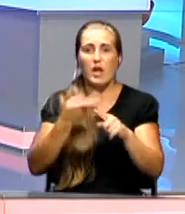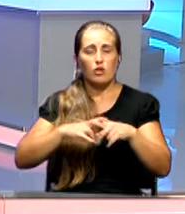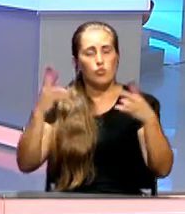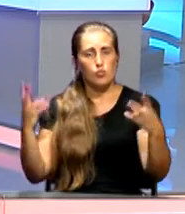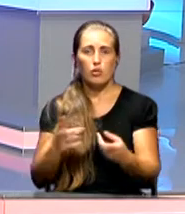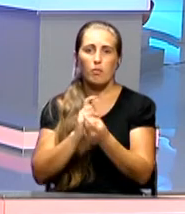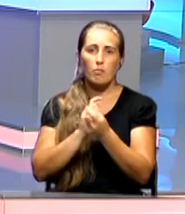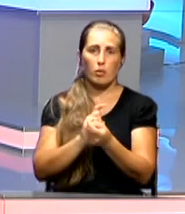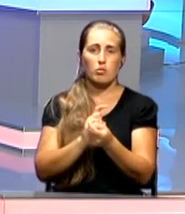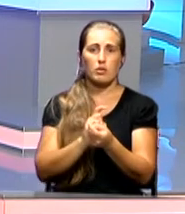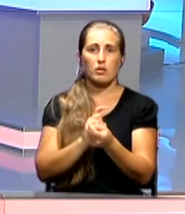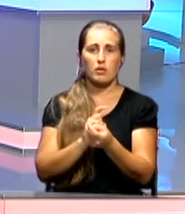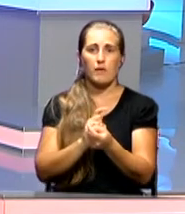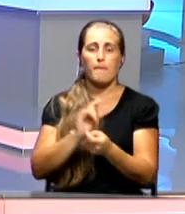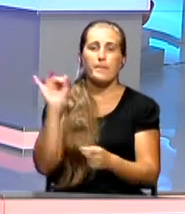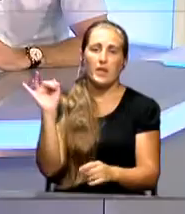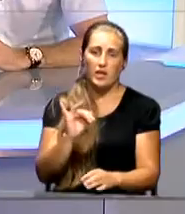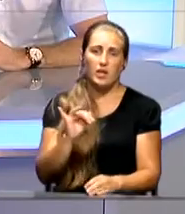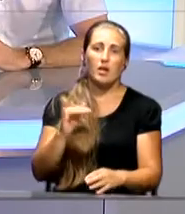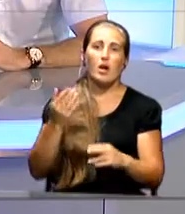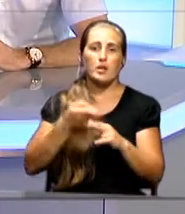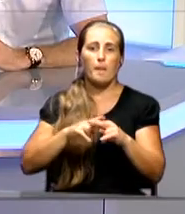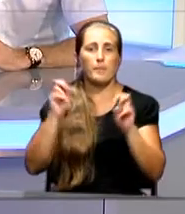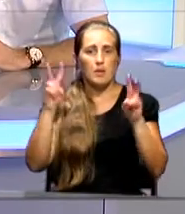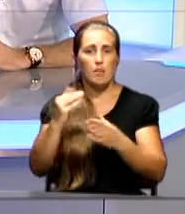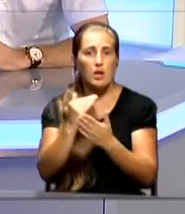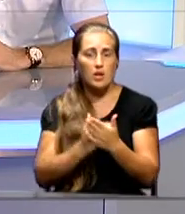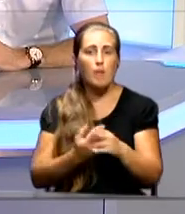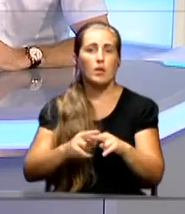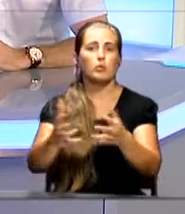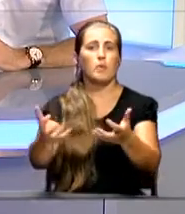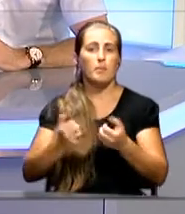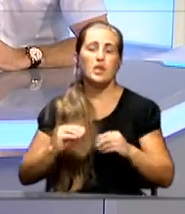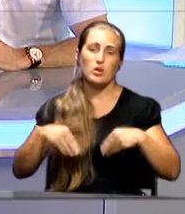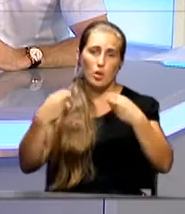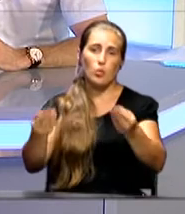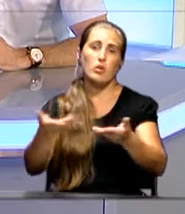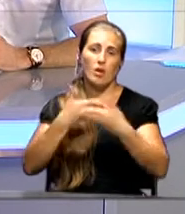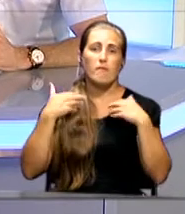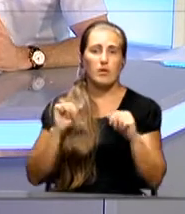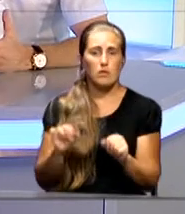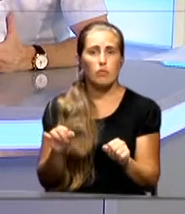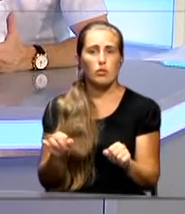бороться. И федеральная целевая программа, которая принята, дает нам возможность